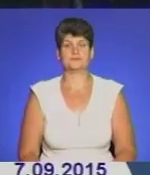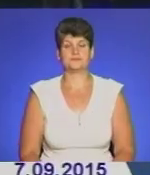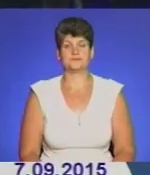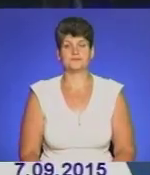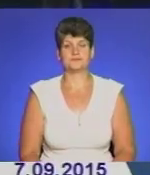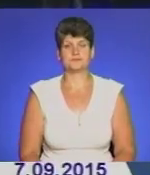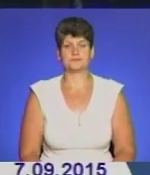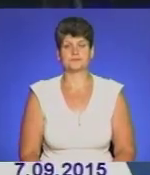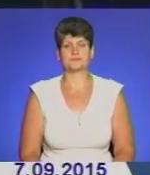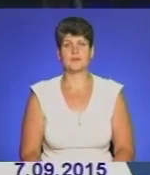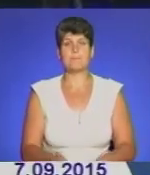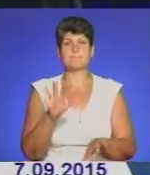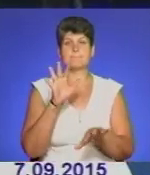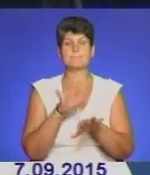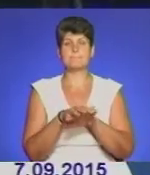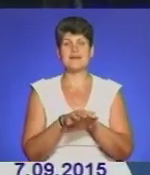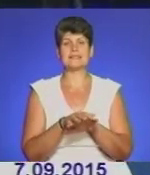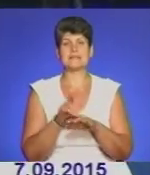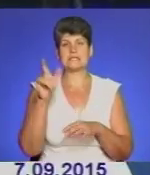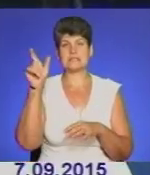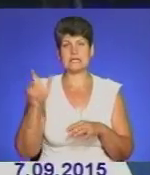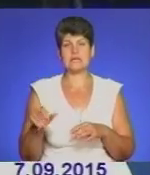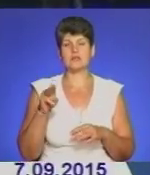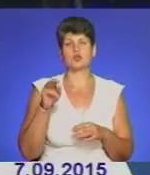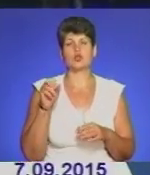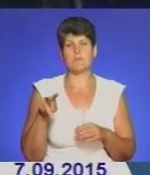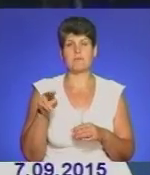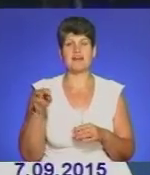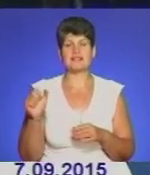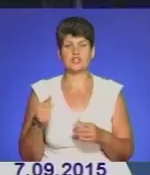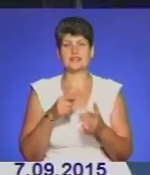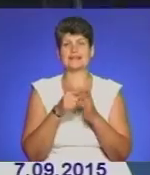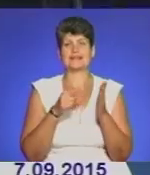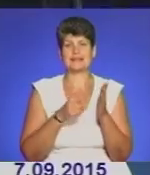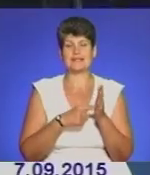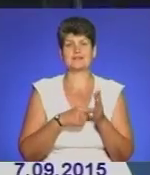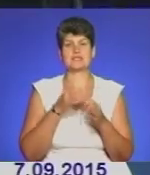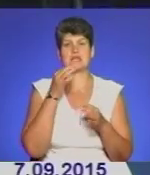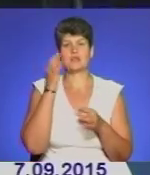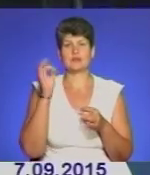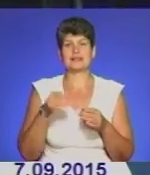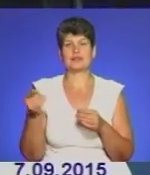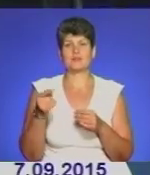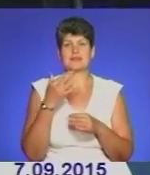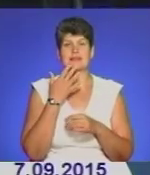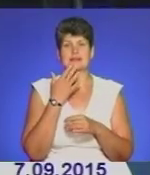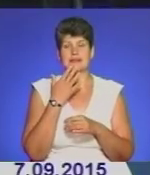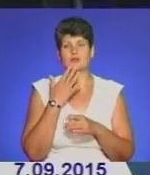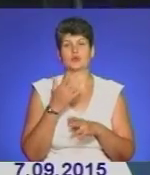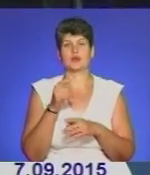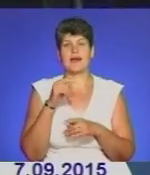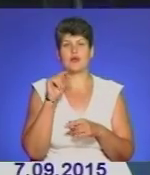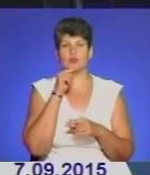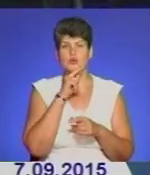Банкір, топ-менеджер і професор в одній особі ділився своїми знаннями і досвідом зі студентами Тернопільського національно-економічного